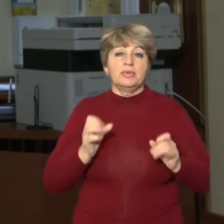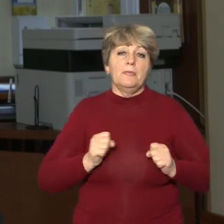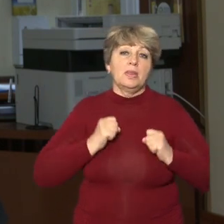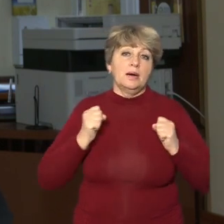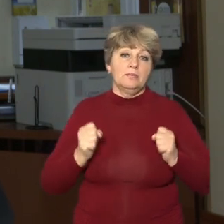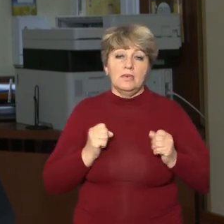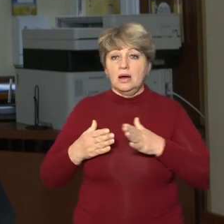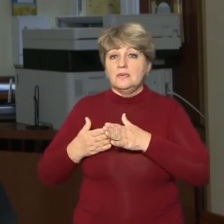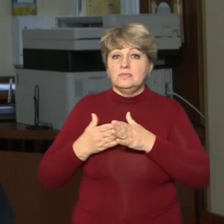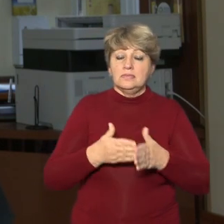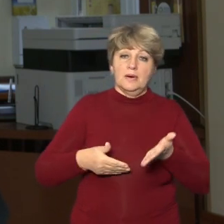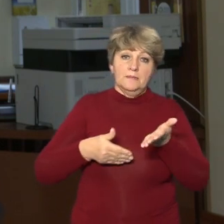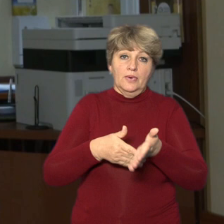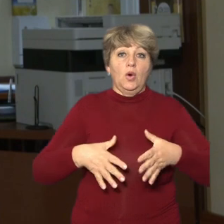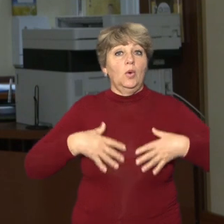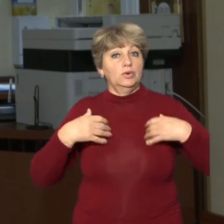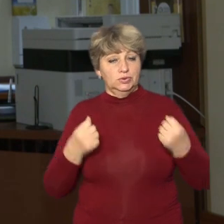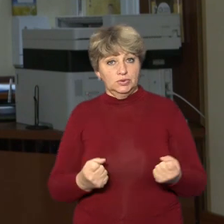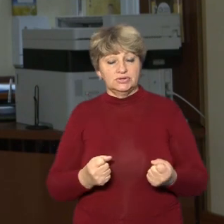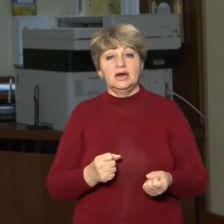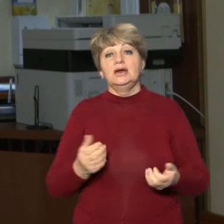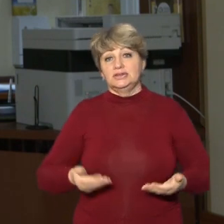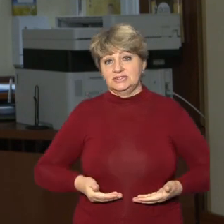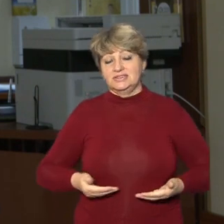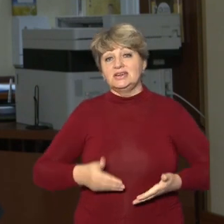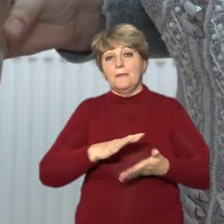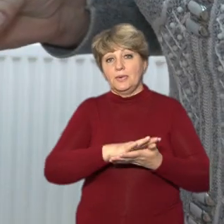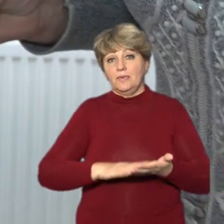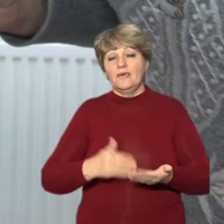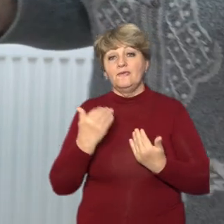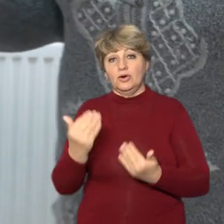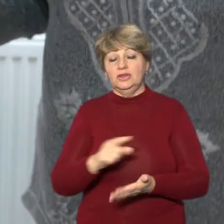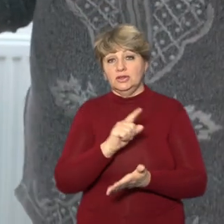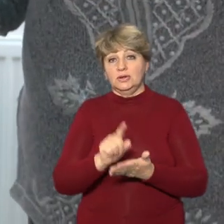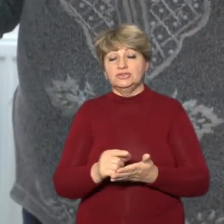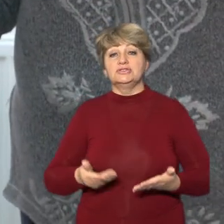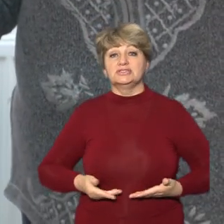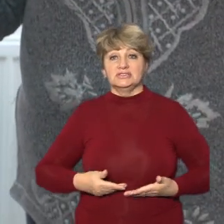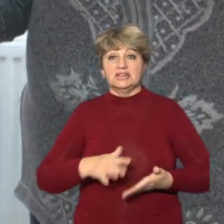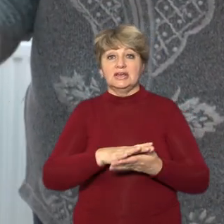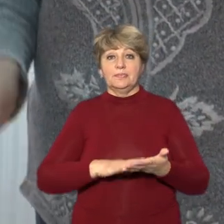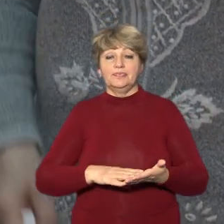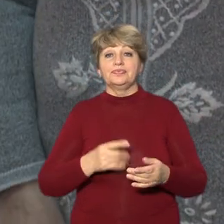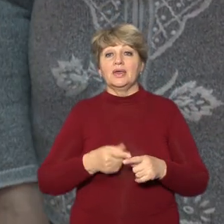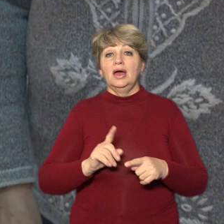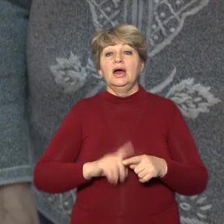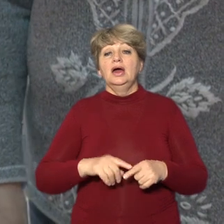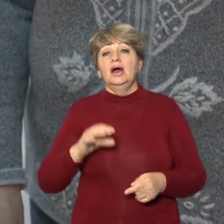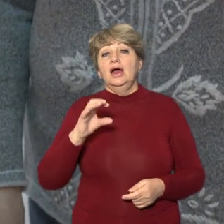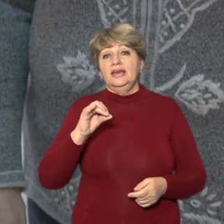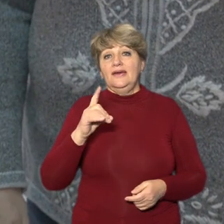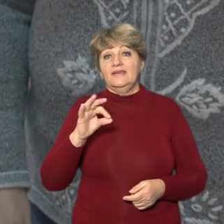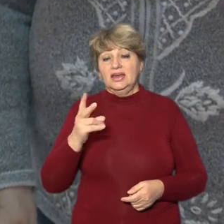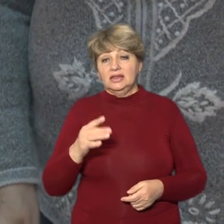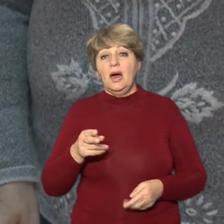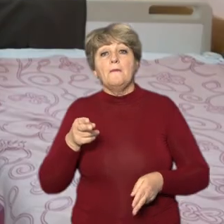сприяти їх одужанню. І, по-друге, що життя продовжується, вони мають жити далі. Євгенія Саулка, хірург, прооперував лапароскопічним,